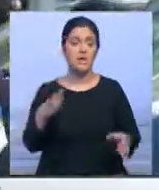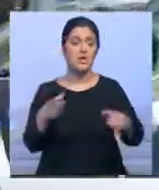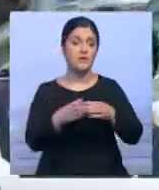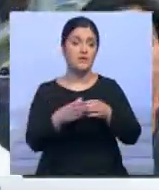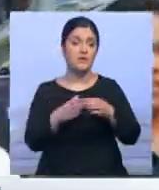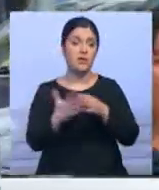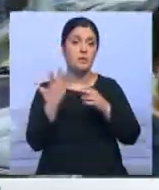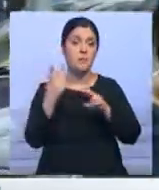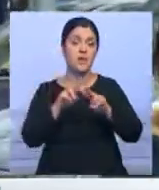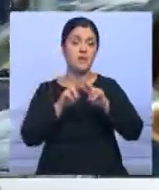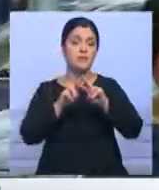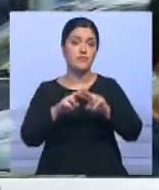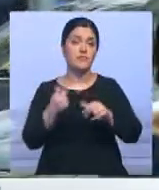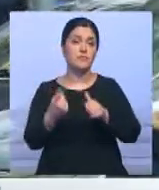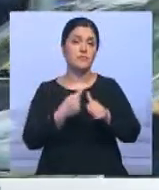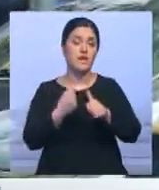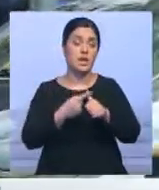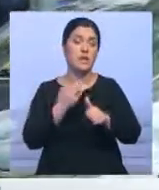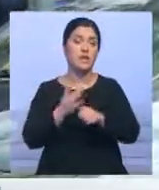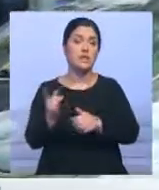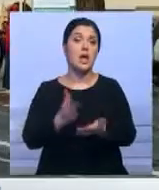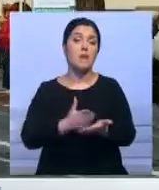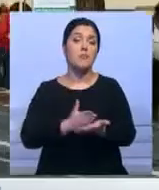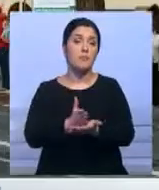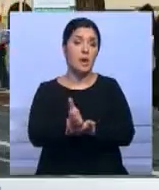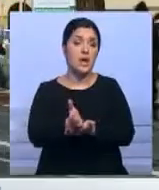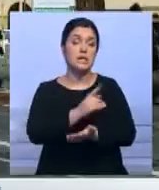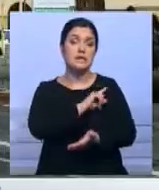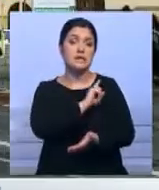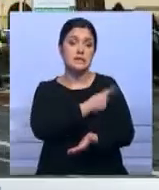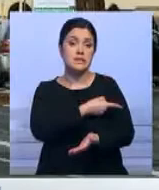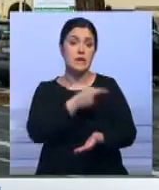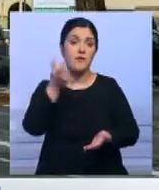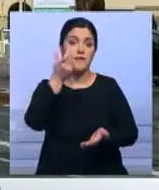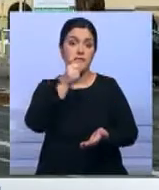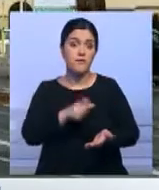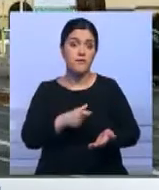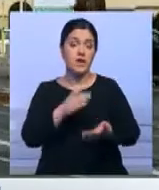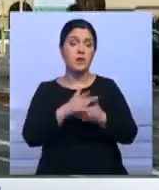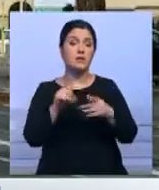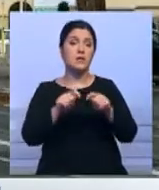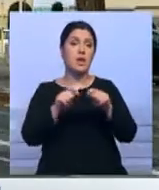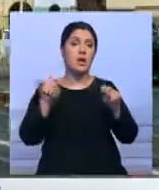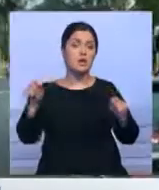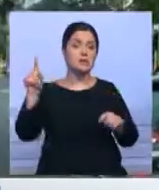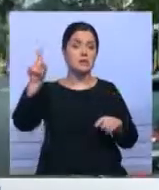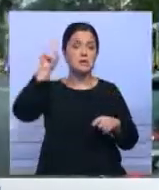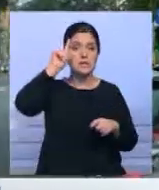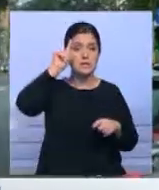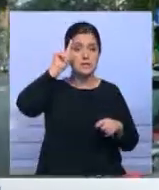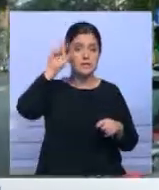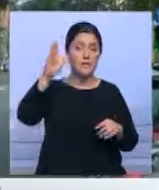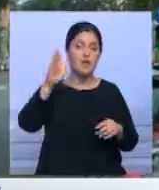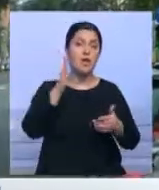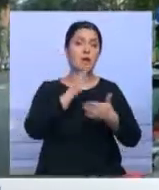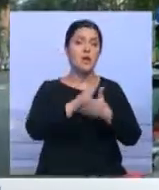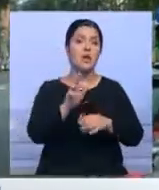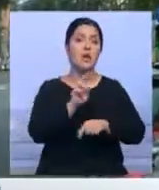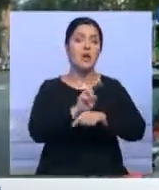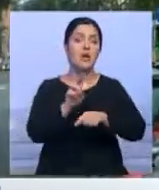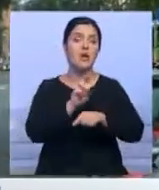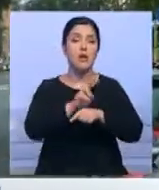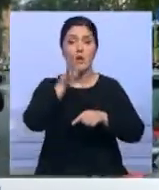самой популярной политической силой в Италии. Основанное известным в стране комиком, за 10 лет оно превратилось в полноценную